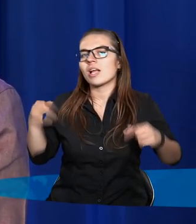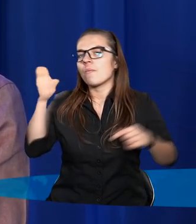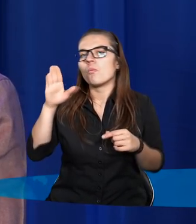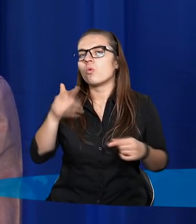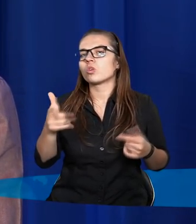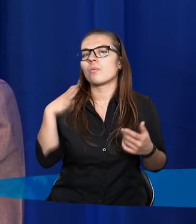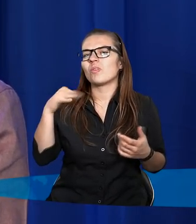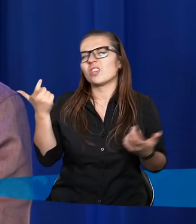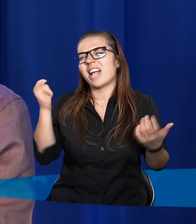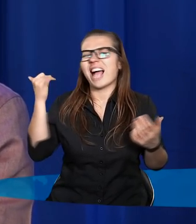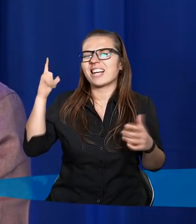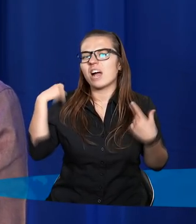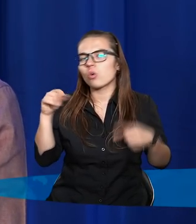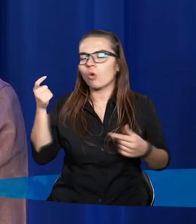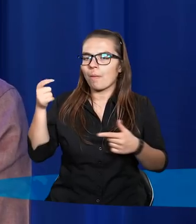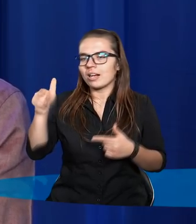Bóg, to jest taka odpowiedź,